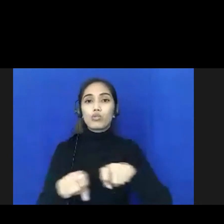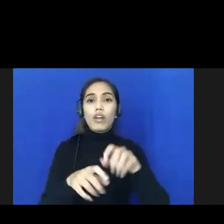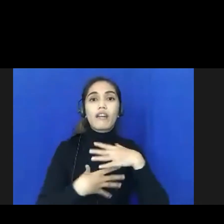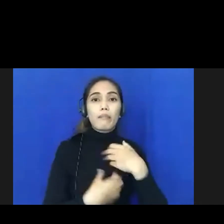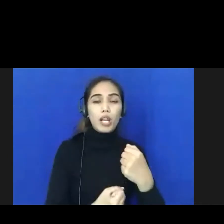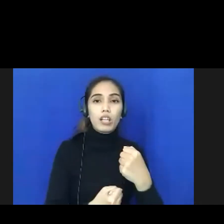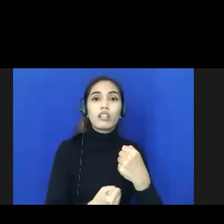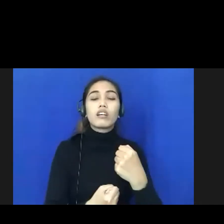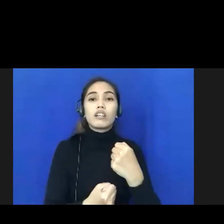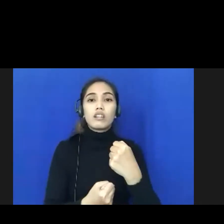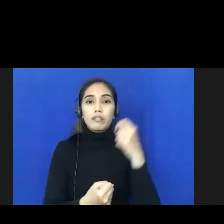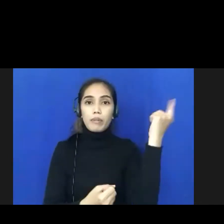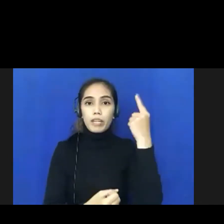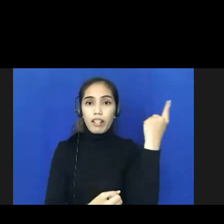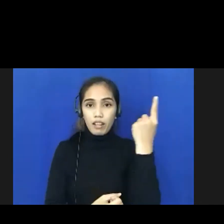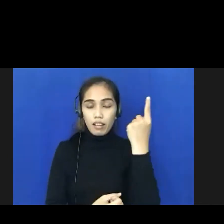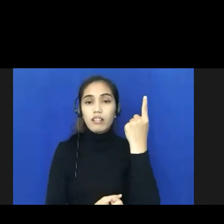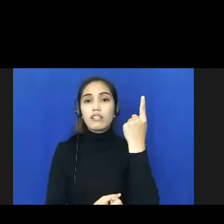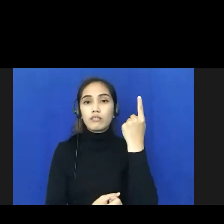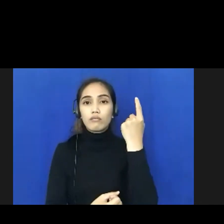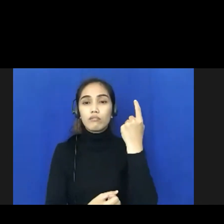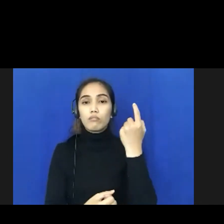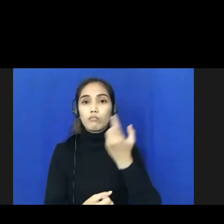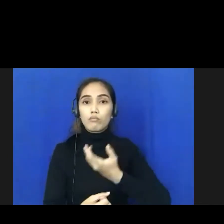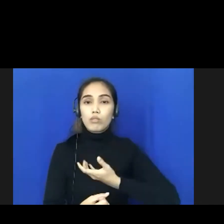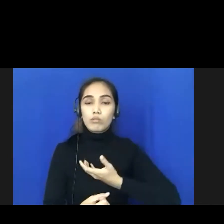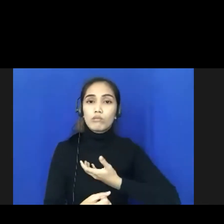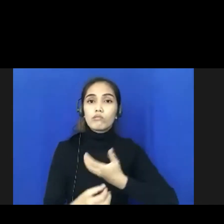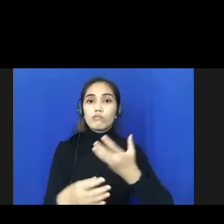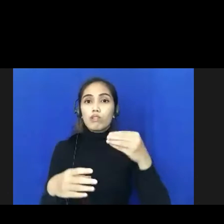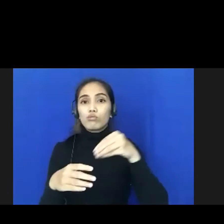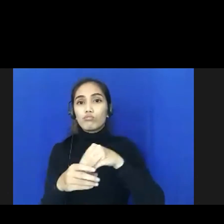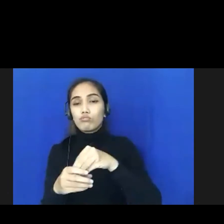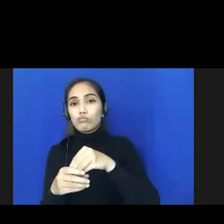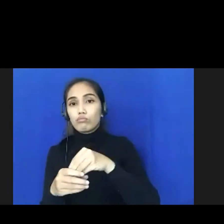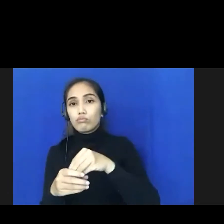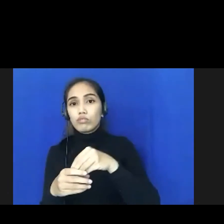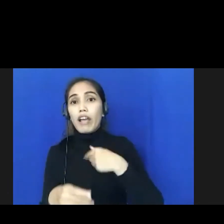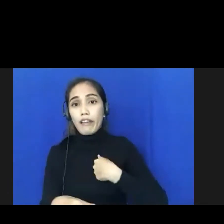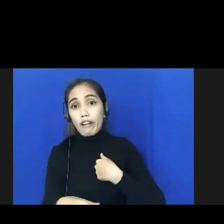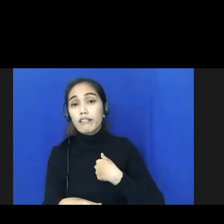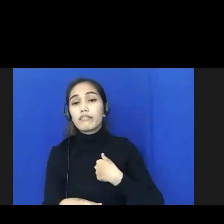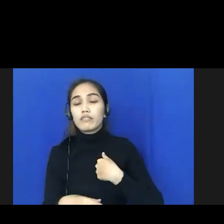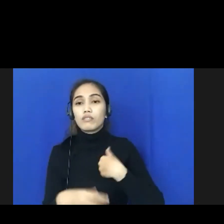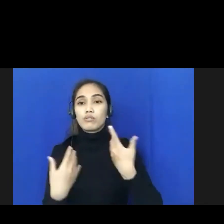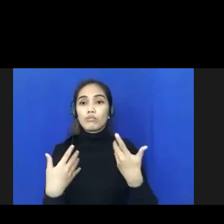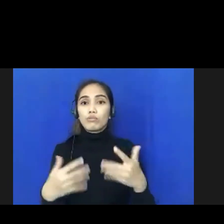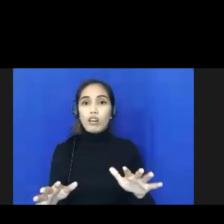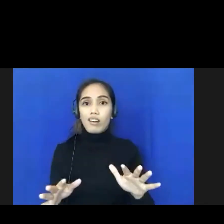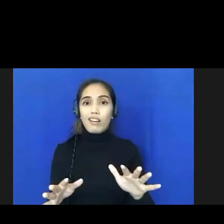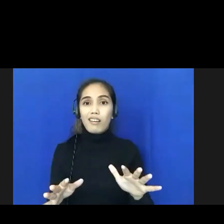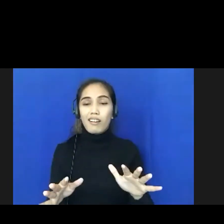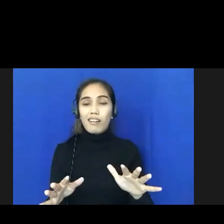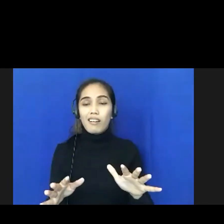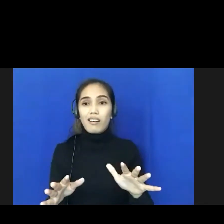daripada pemerintah bahwa memang ya termasuk saya ini sudah salah satu